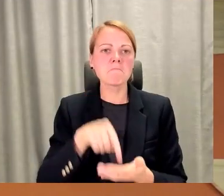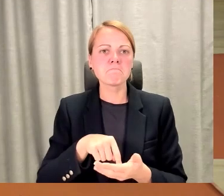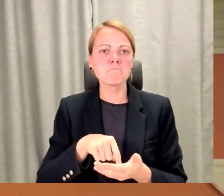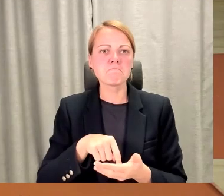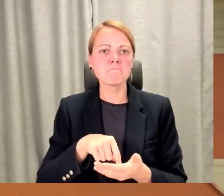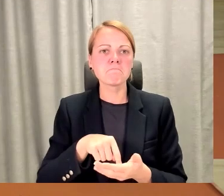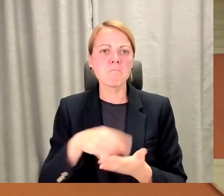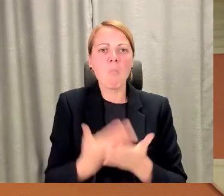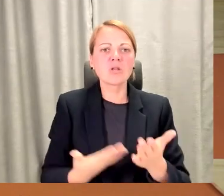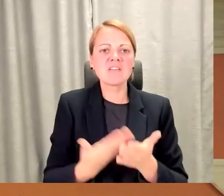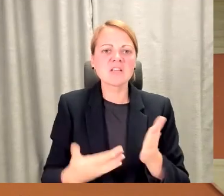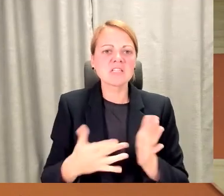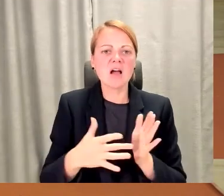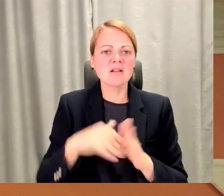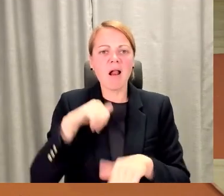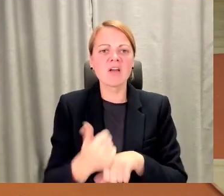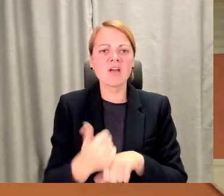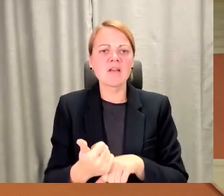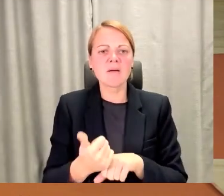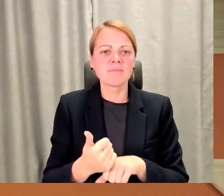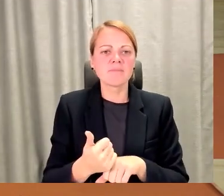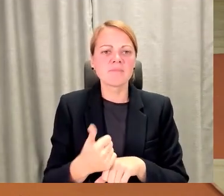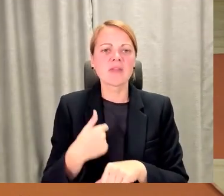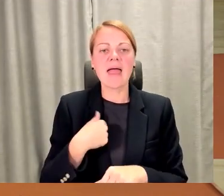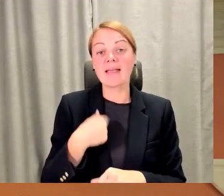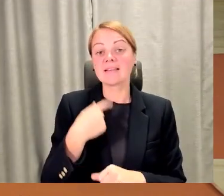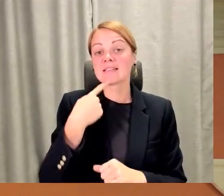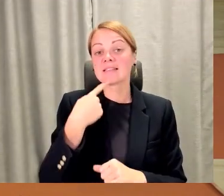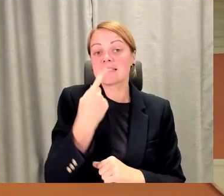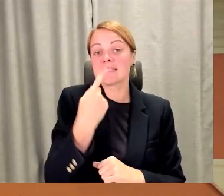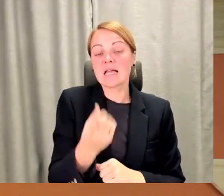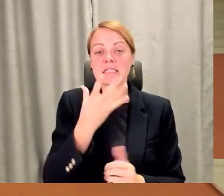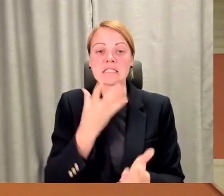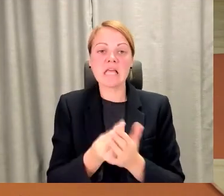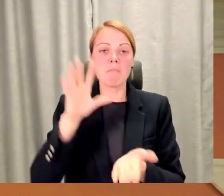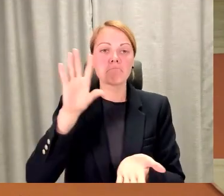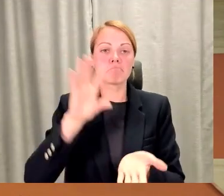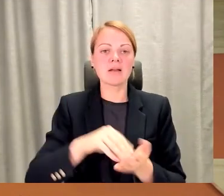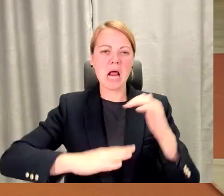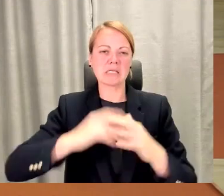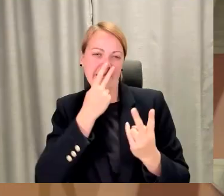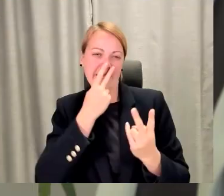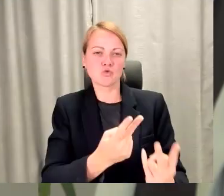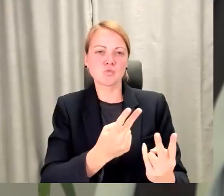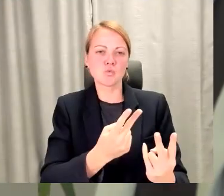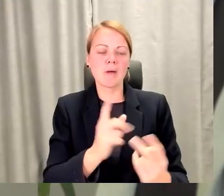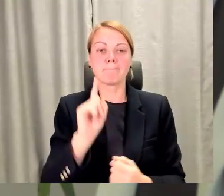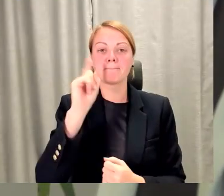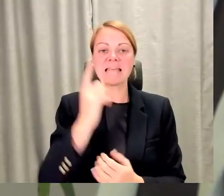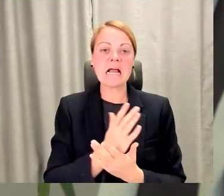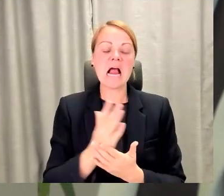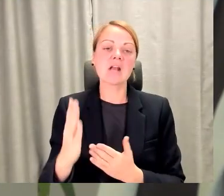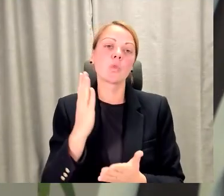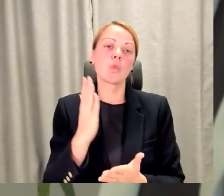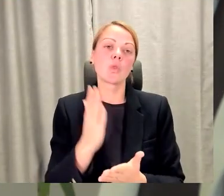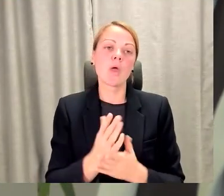Es teiktu tā, no savas pieredzes prakses redzot, ka pirmām kārtām noteikti mērķis, ko